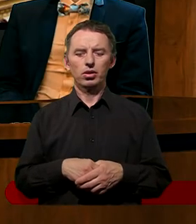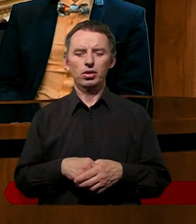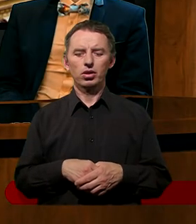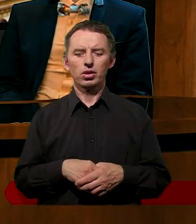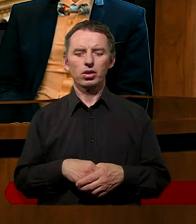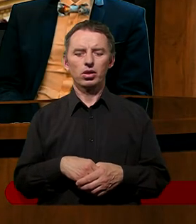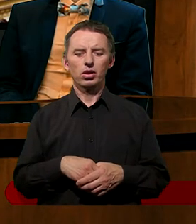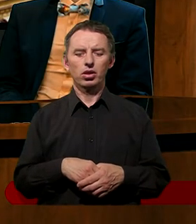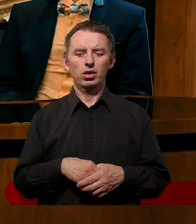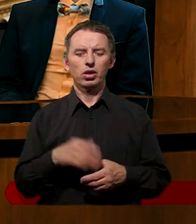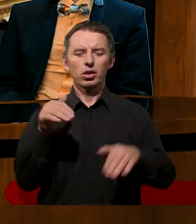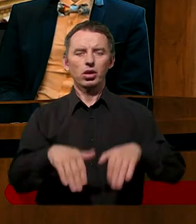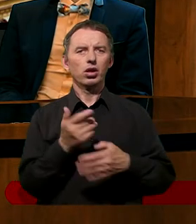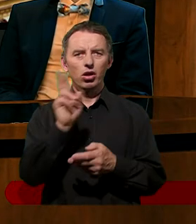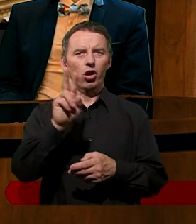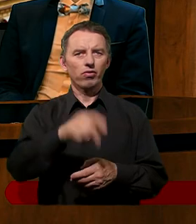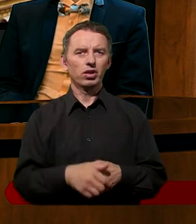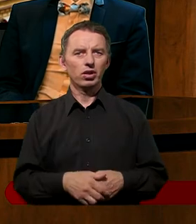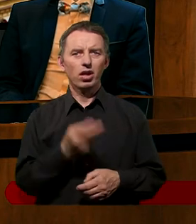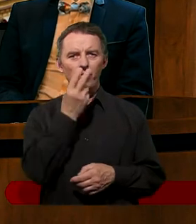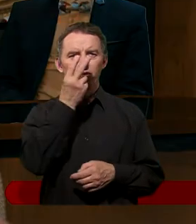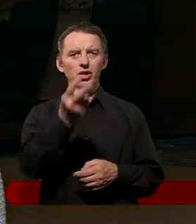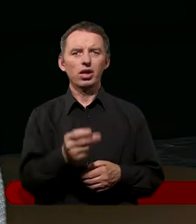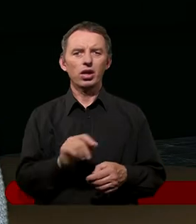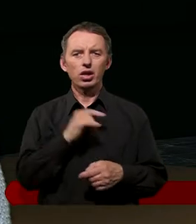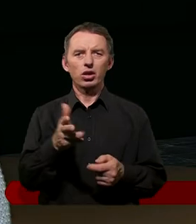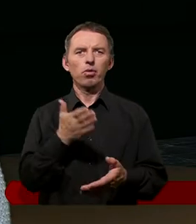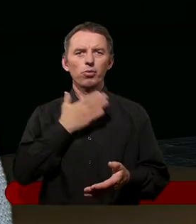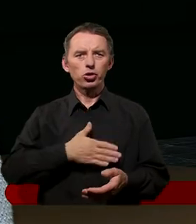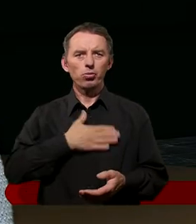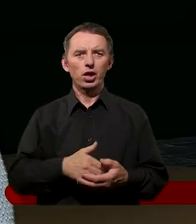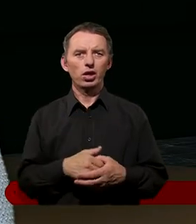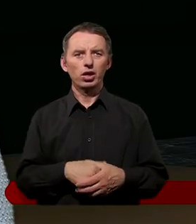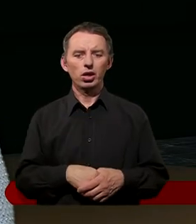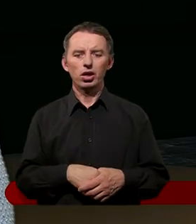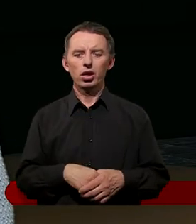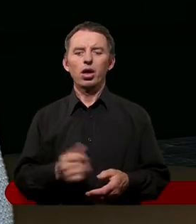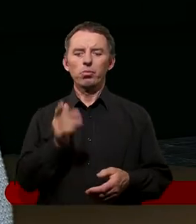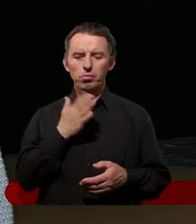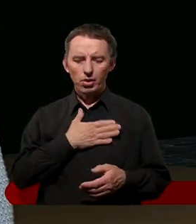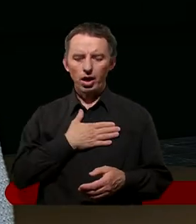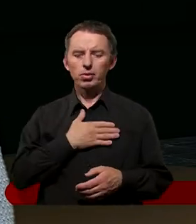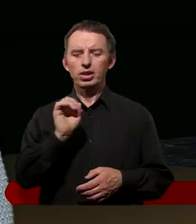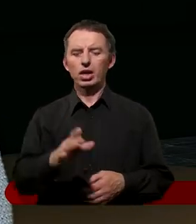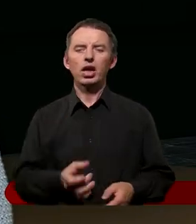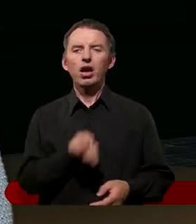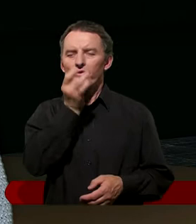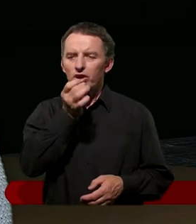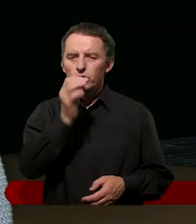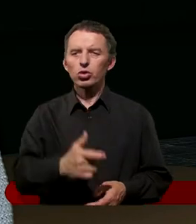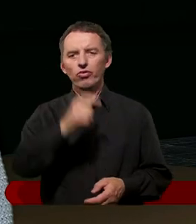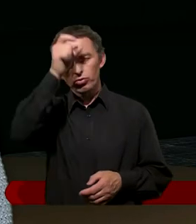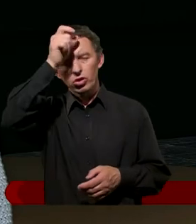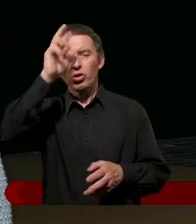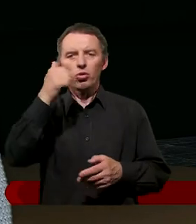związane z tym, że jeżeli widzimy, że cokolwiek dzieje się, co nam się może nie podoba, to czy faktycznie mamy taką miłość do drugiego człowieka, że